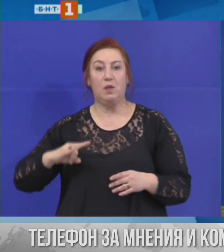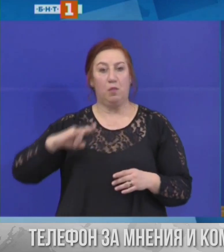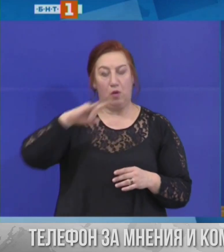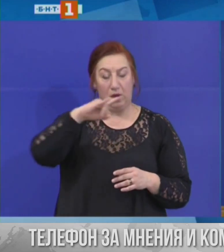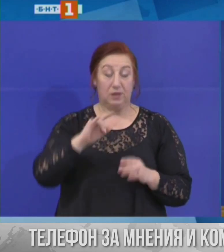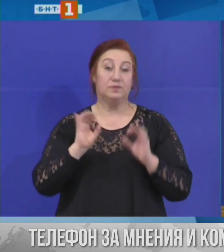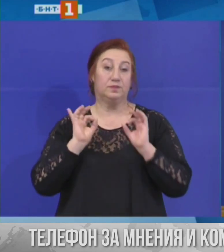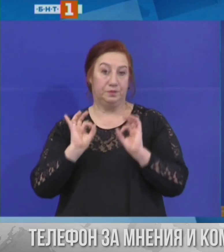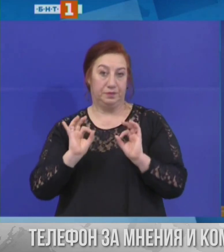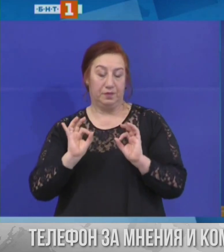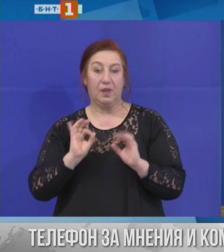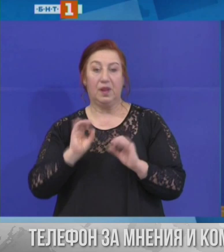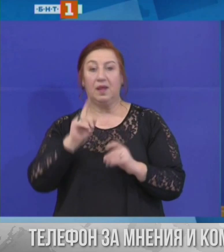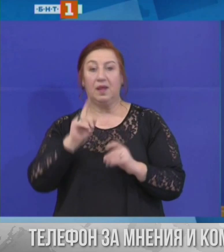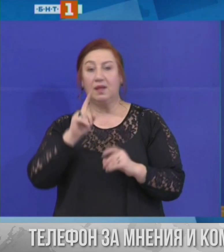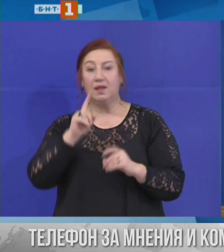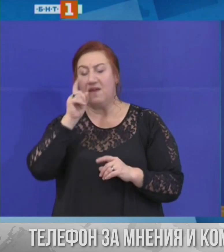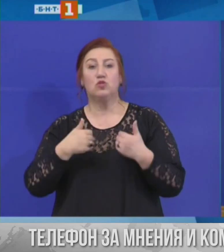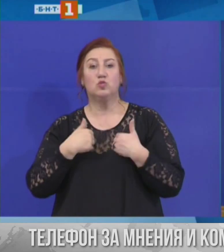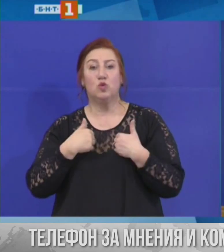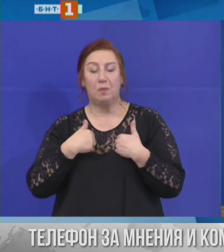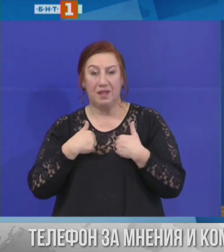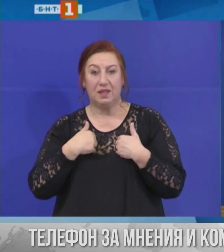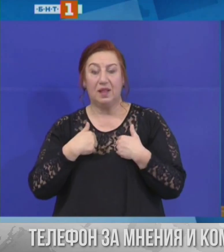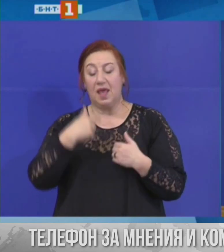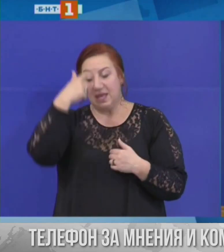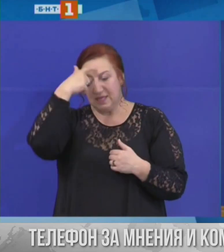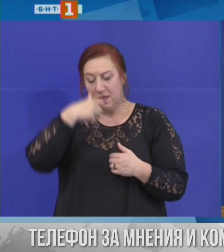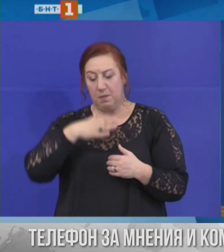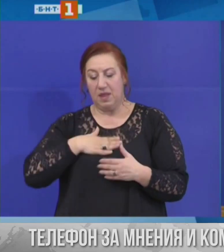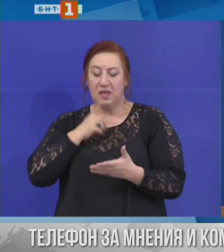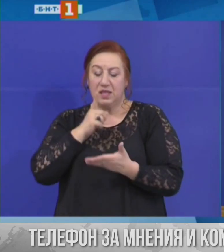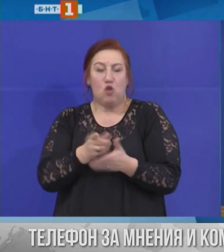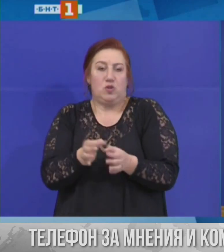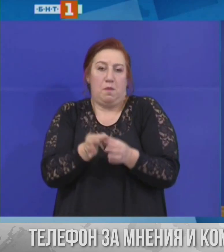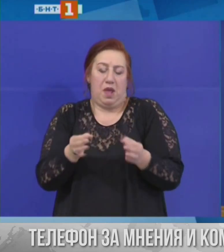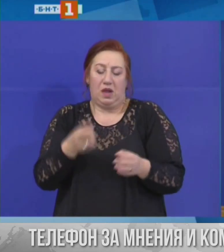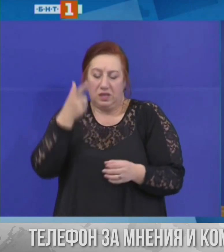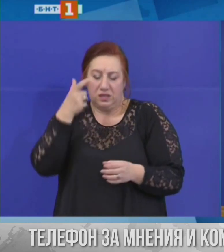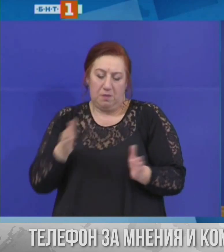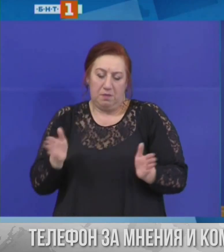Така че най-важно е, според мене, сами да се самоограничаваме. И да